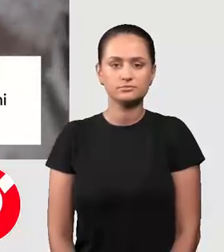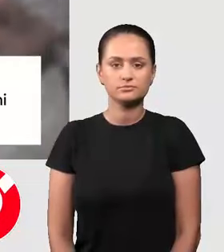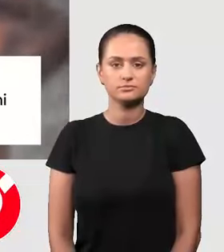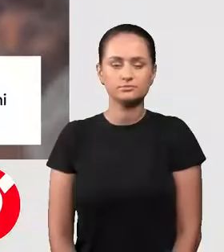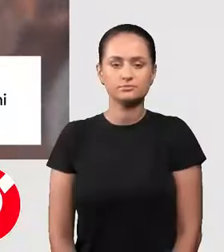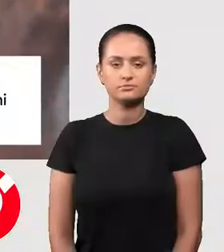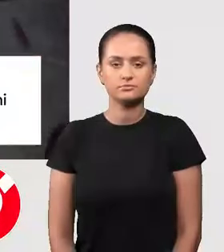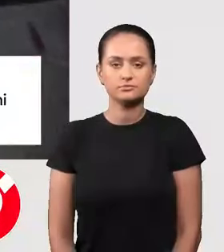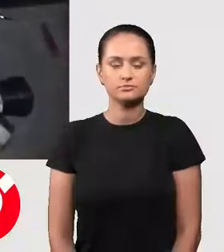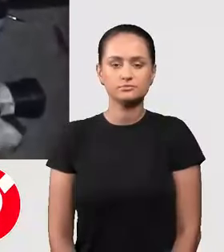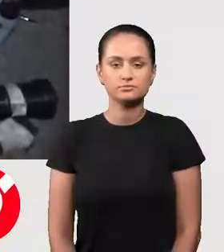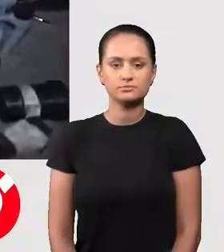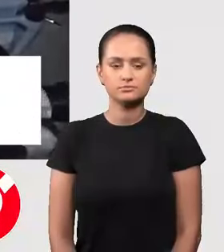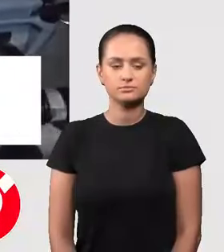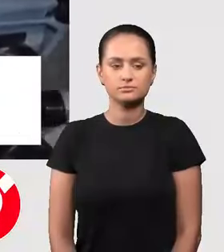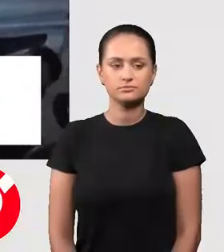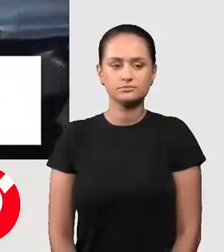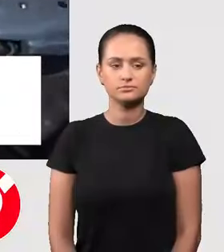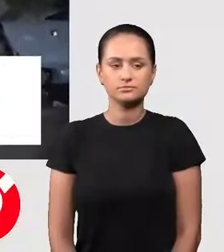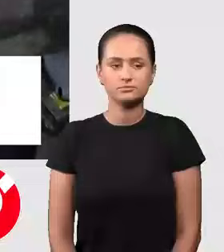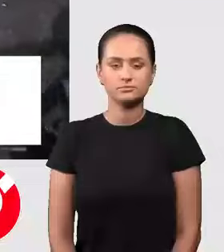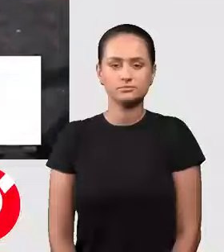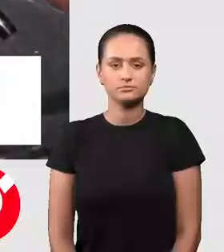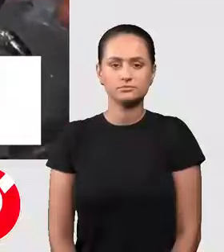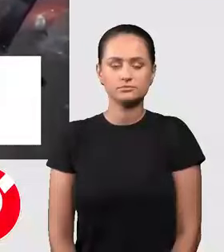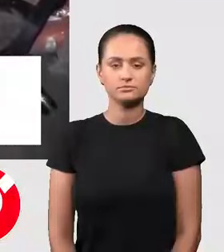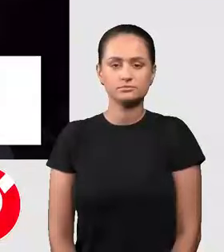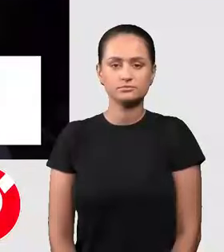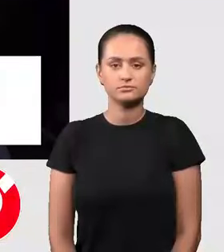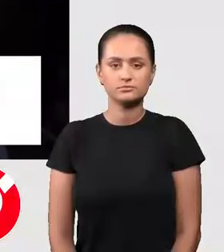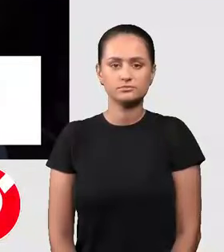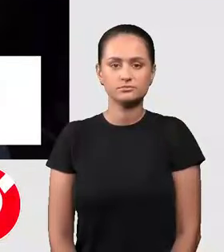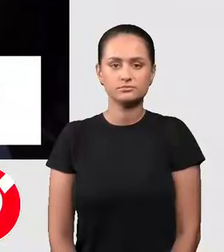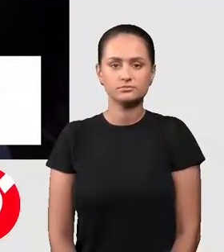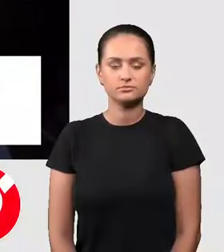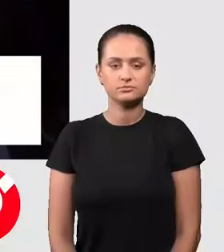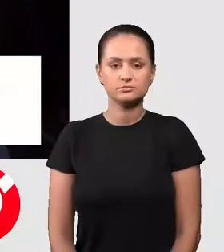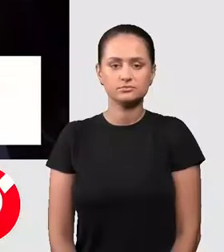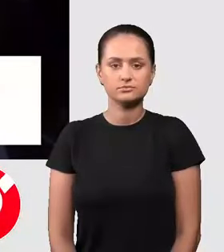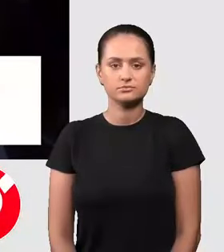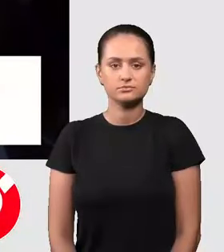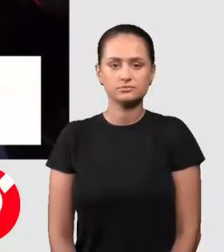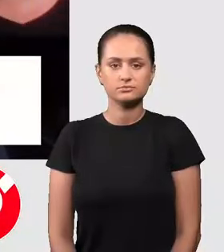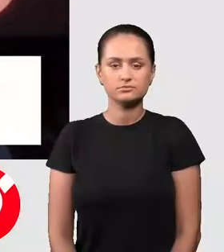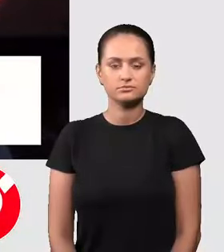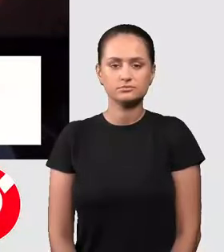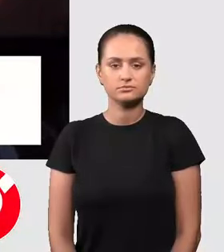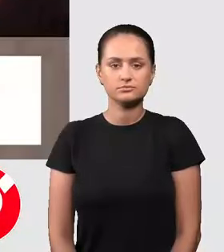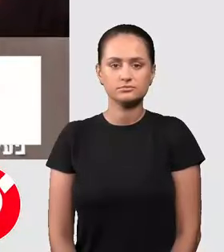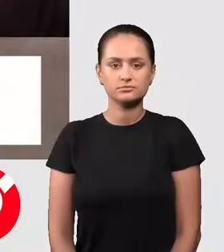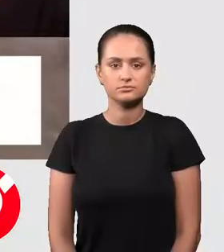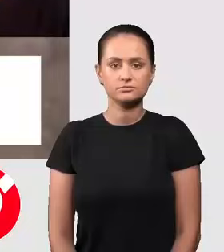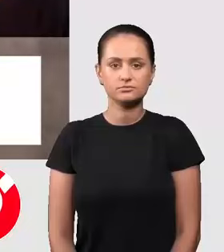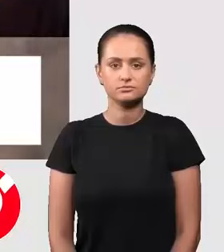Florin, cum va reacționa în continuare armata Israelului? Da, conform ministrului apărării Ioav